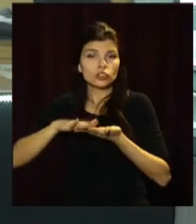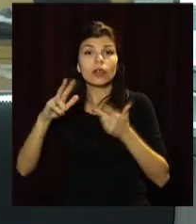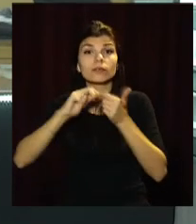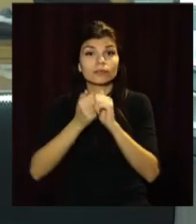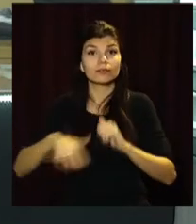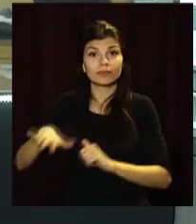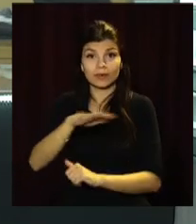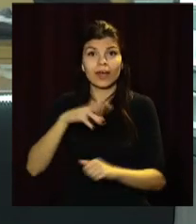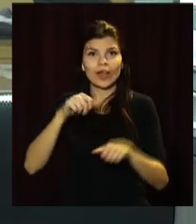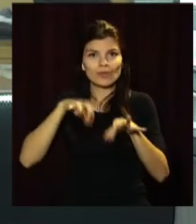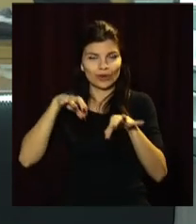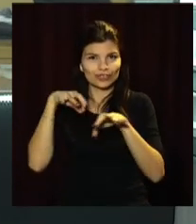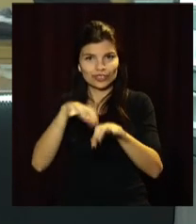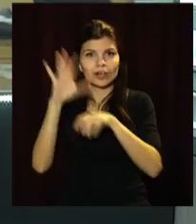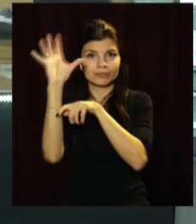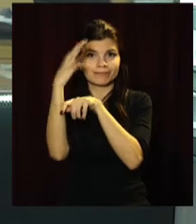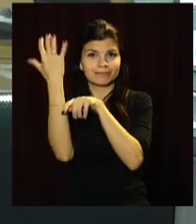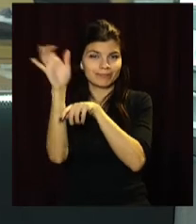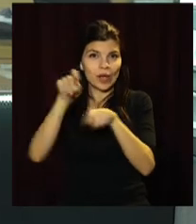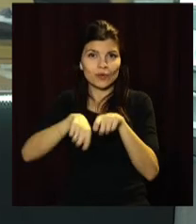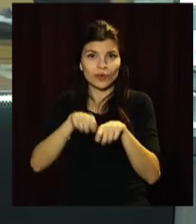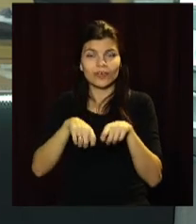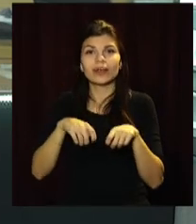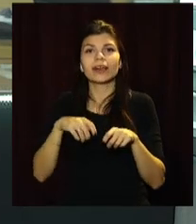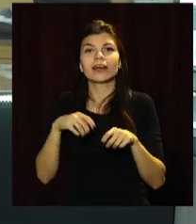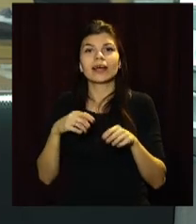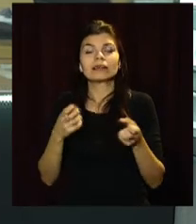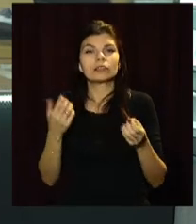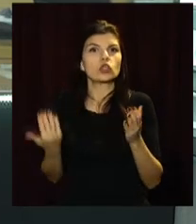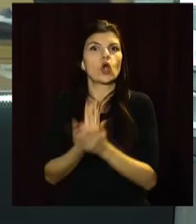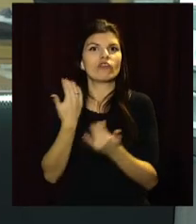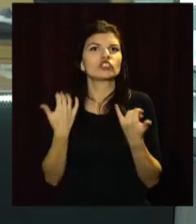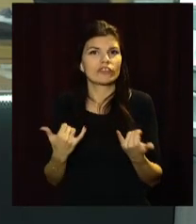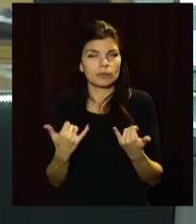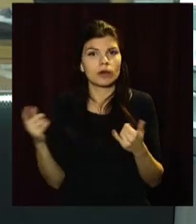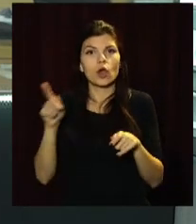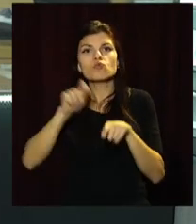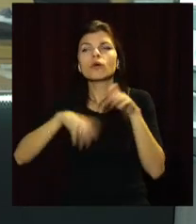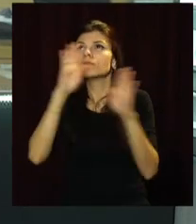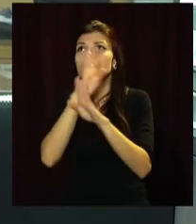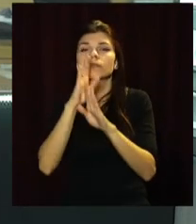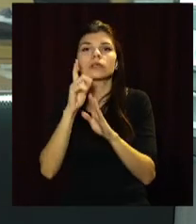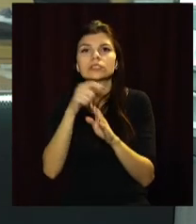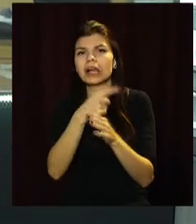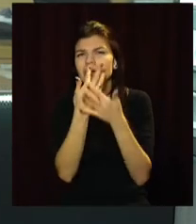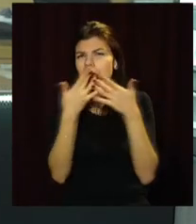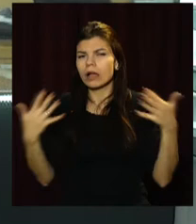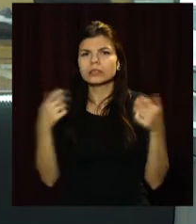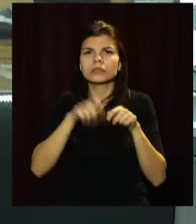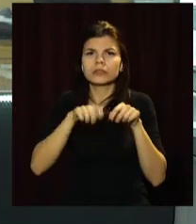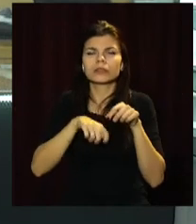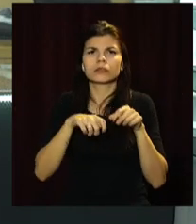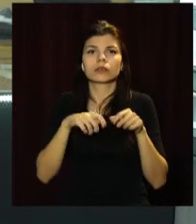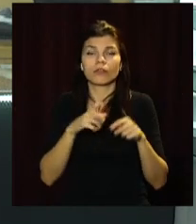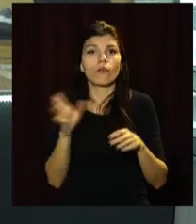колесах досвіджують довкілля. Нове високочастотне обладнання здатне вимірювати повітря за двома десятками параметрів. І все це у режимі